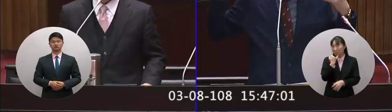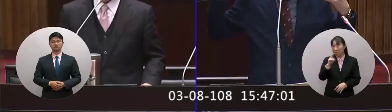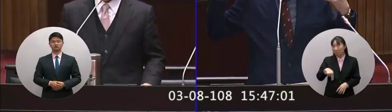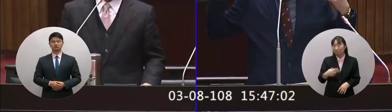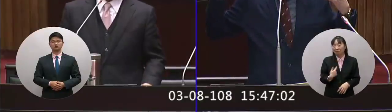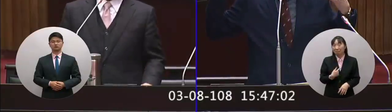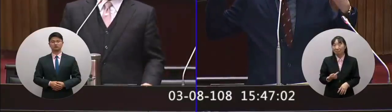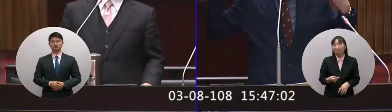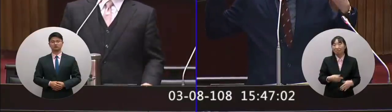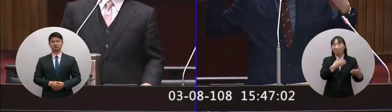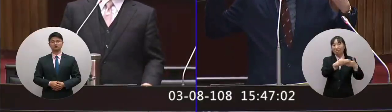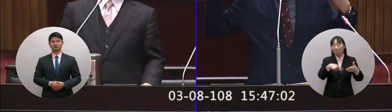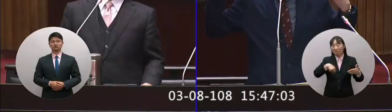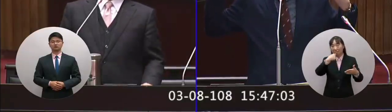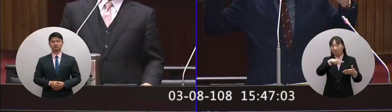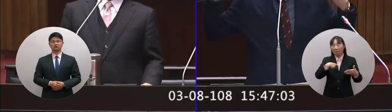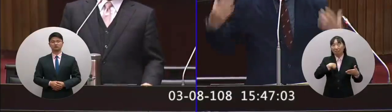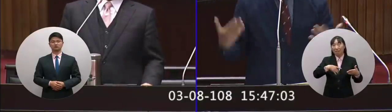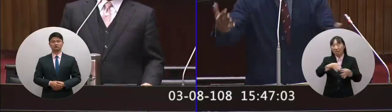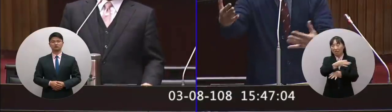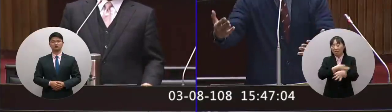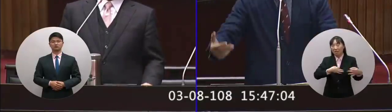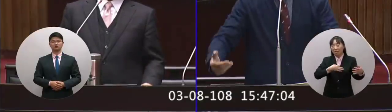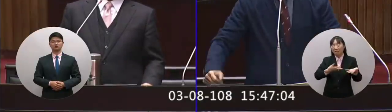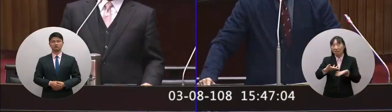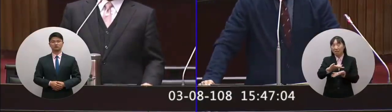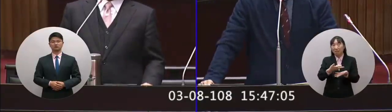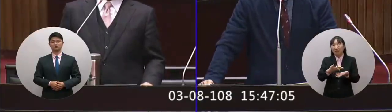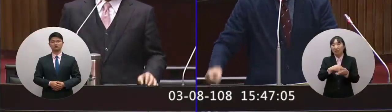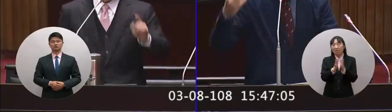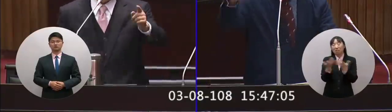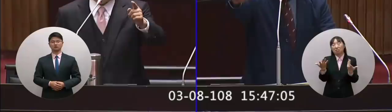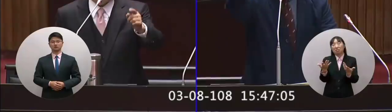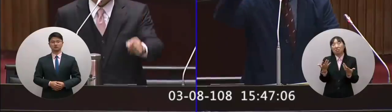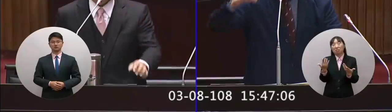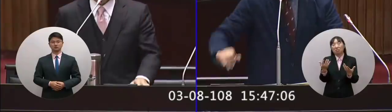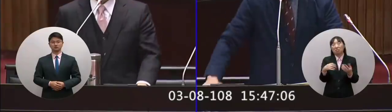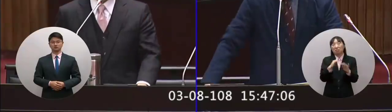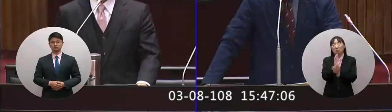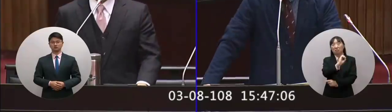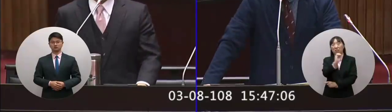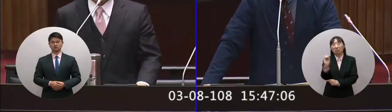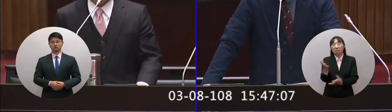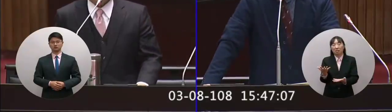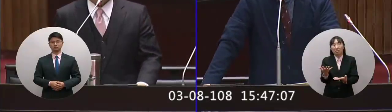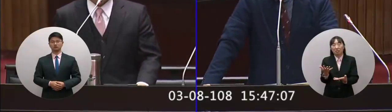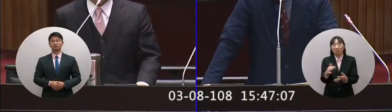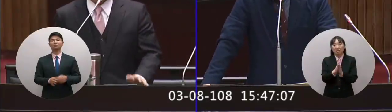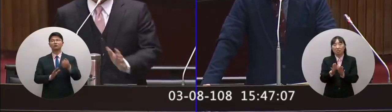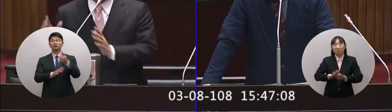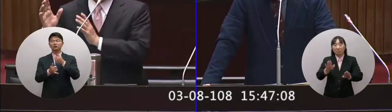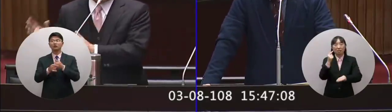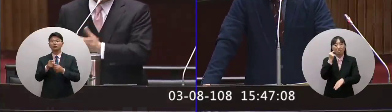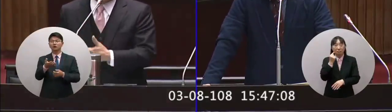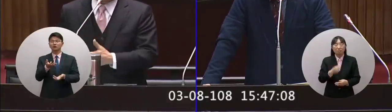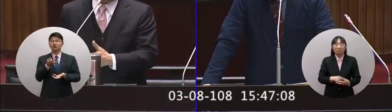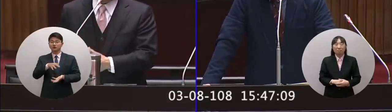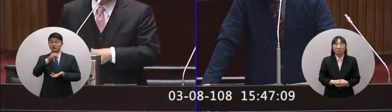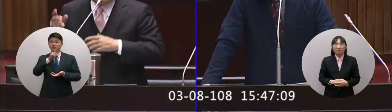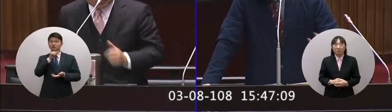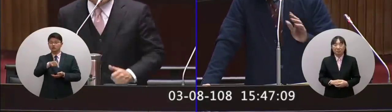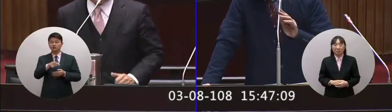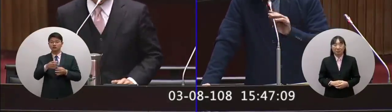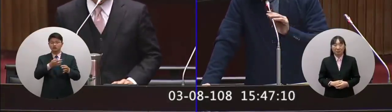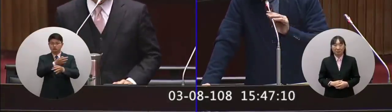台灣兩邊三邊貿易區域經濟貿易幾乎都完蛋了嘛你們也都沒有進展嘛所以委員你說到這個經